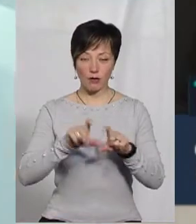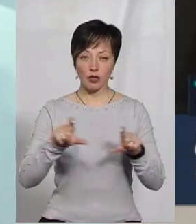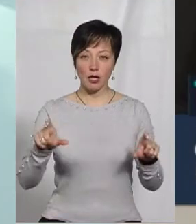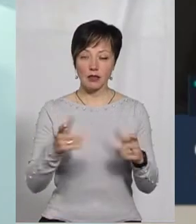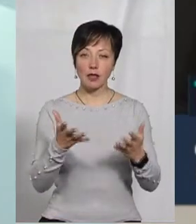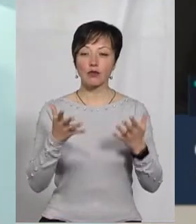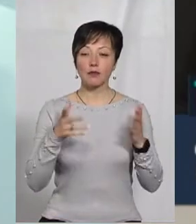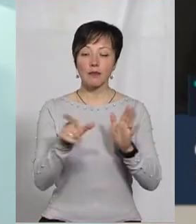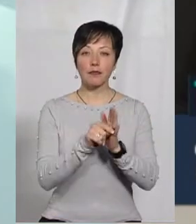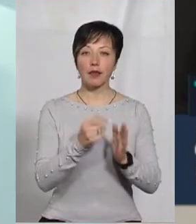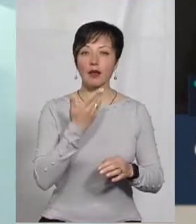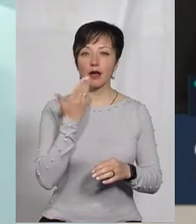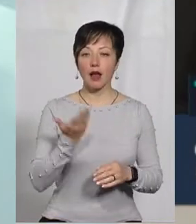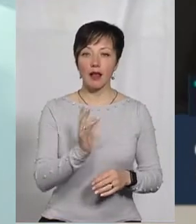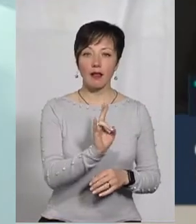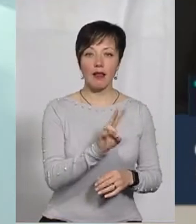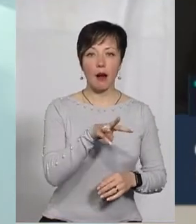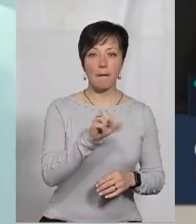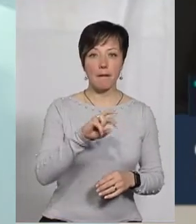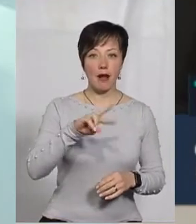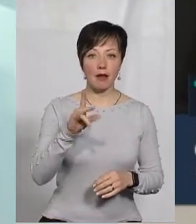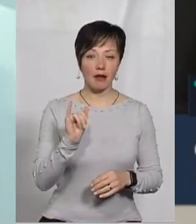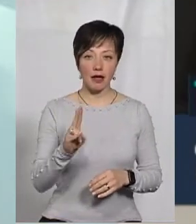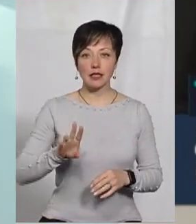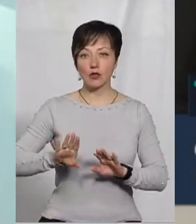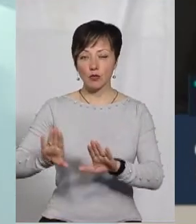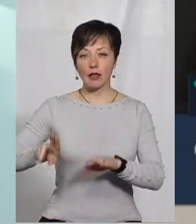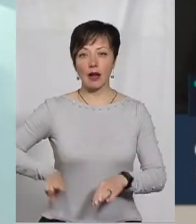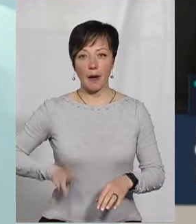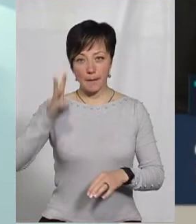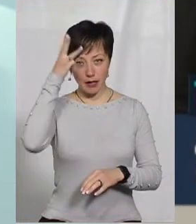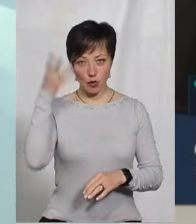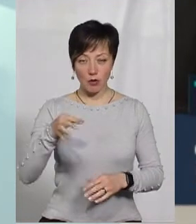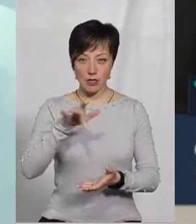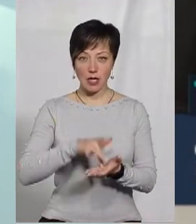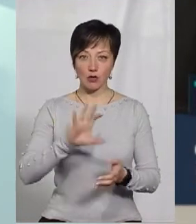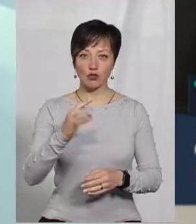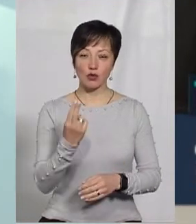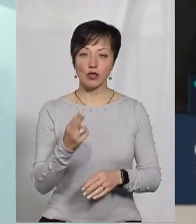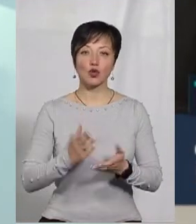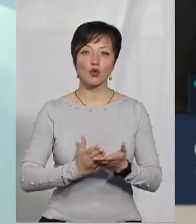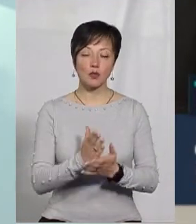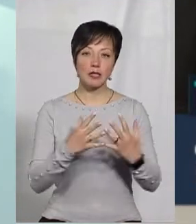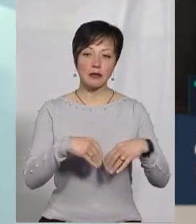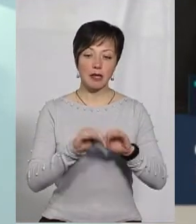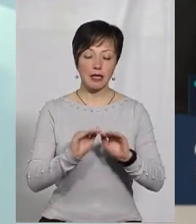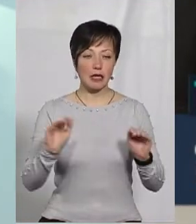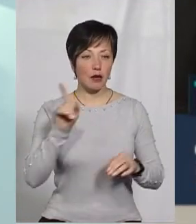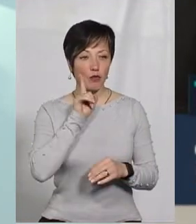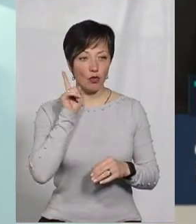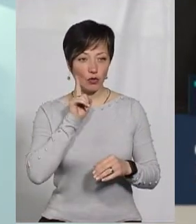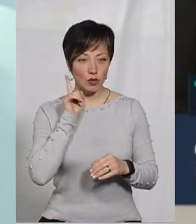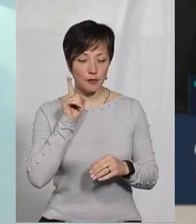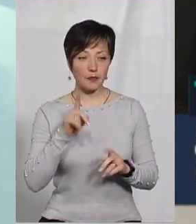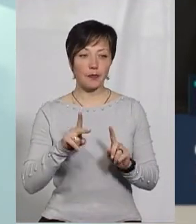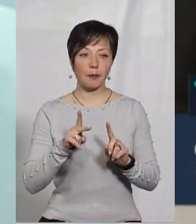спікерками Наталію Мельник, заступницею директора Хмельницького обласного центру соціальних служб для сім'ї дітей та